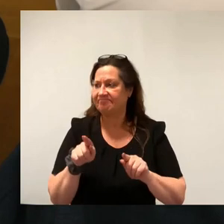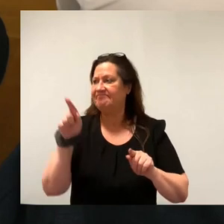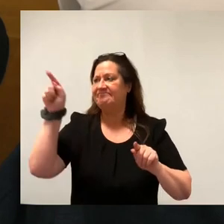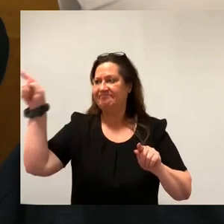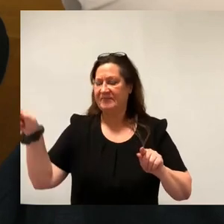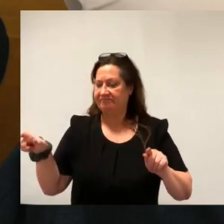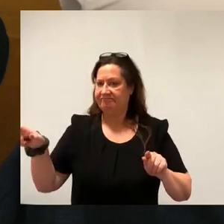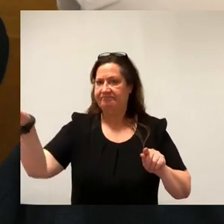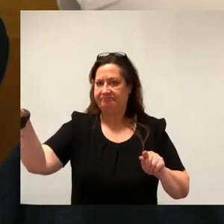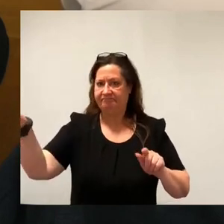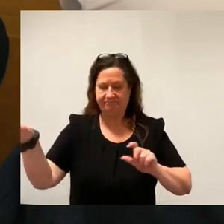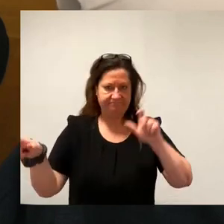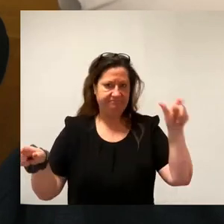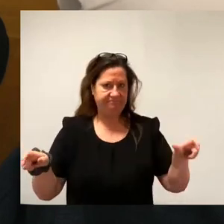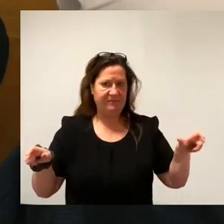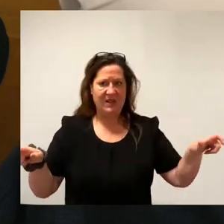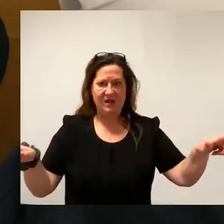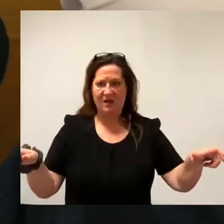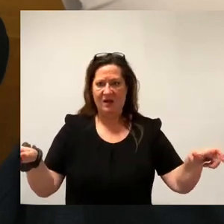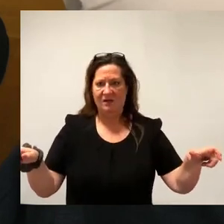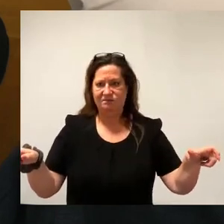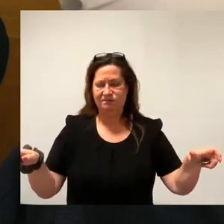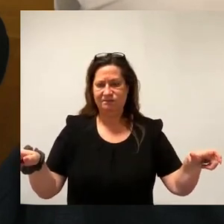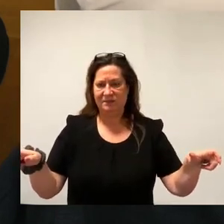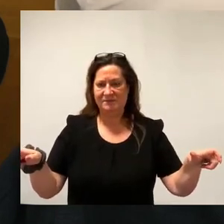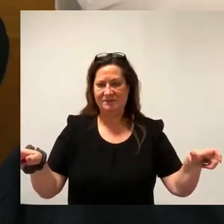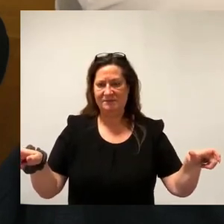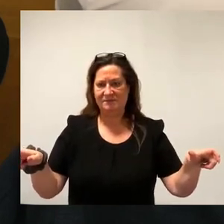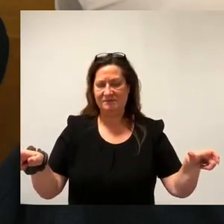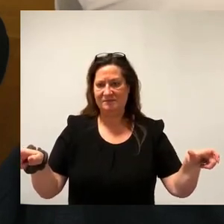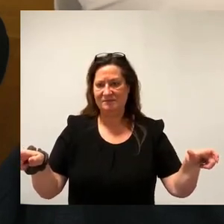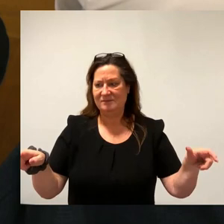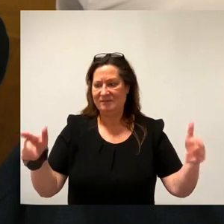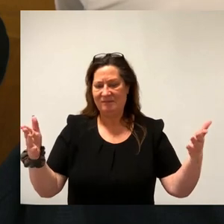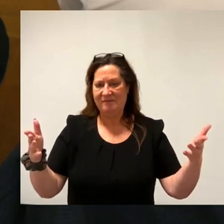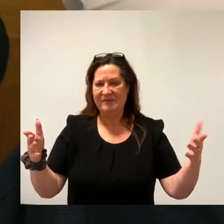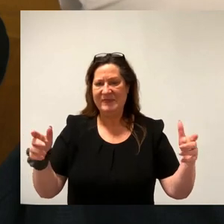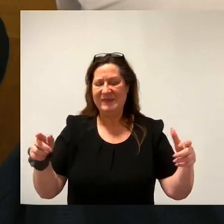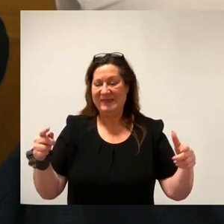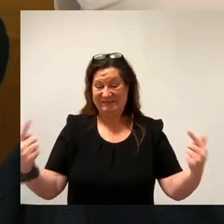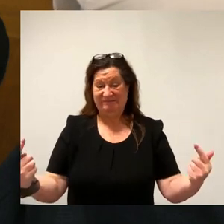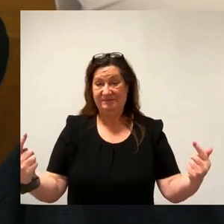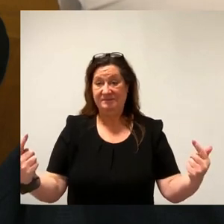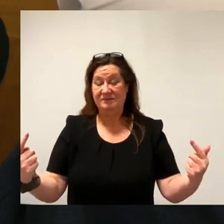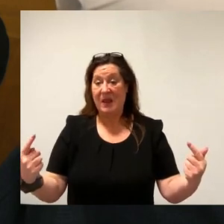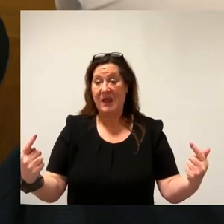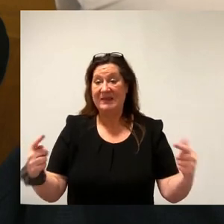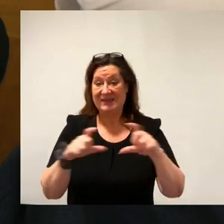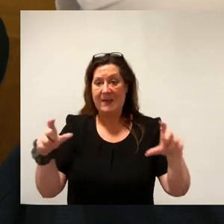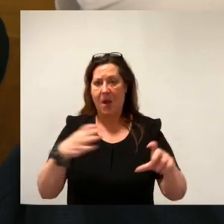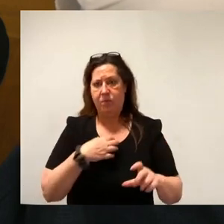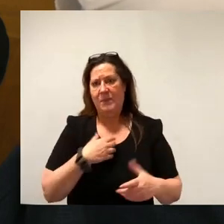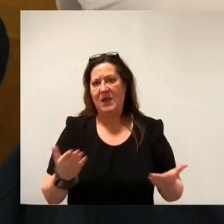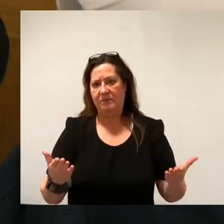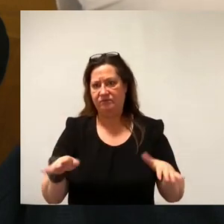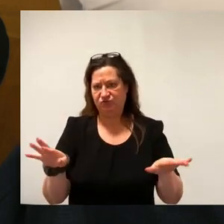gibt, hier einfach so ein bisschen Probleme mit dem Thema haben. Ich glaube, das braucht es alles nie, sondern wir sollten